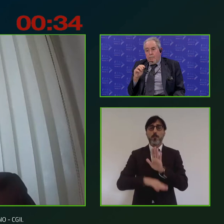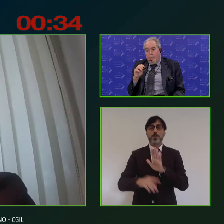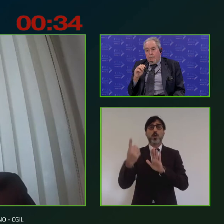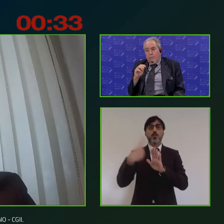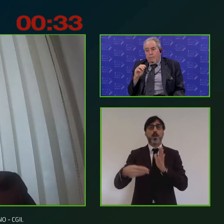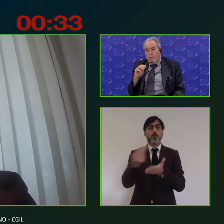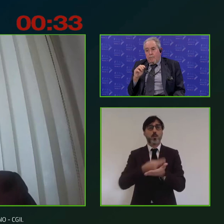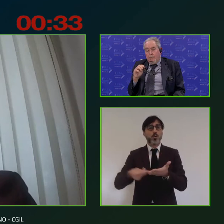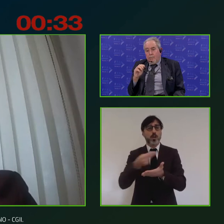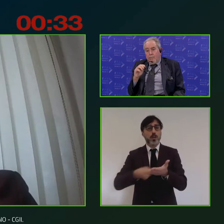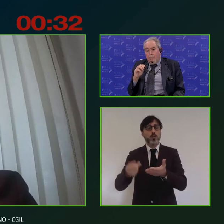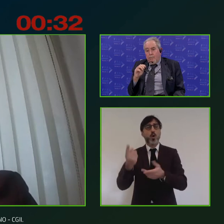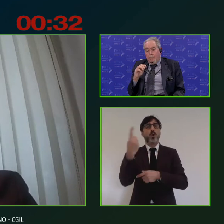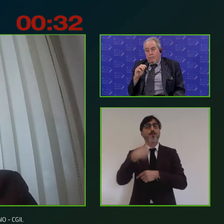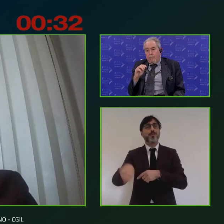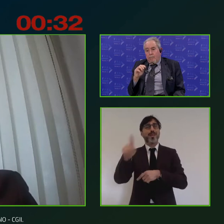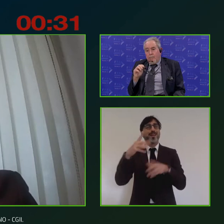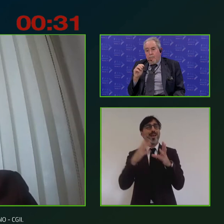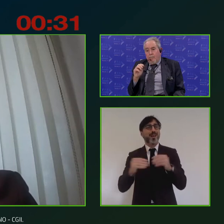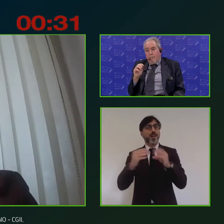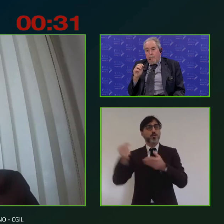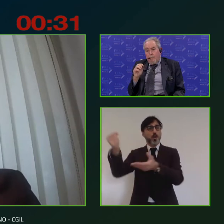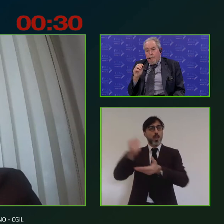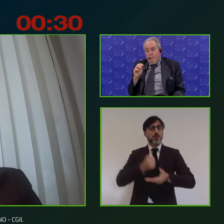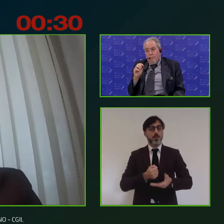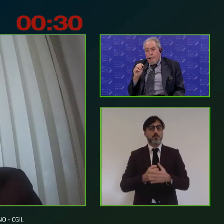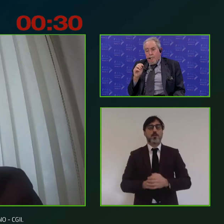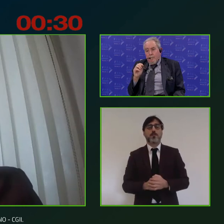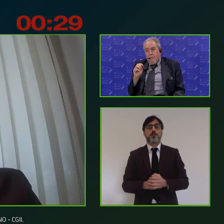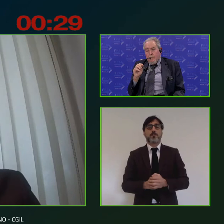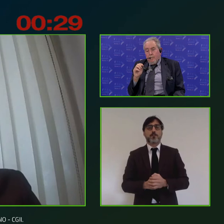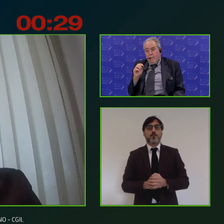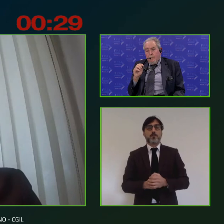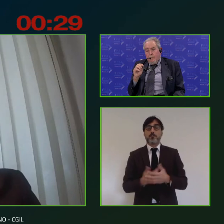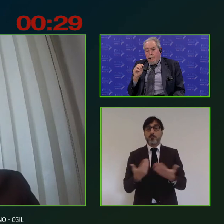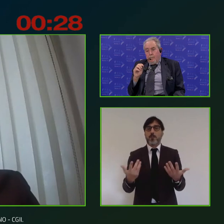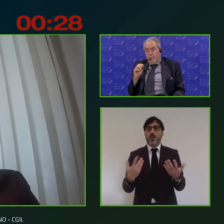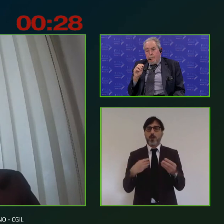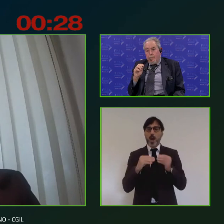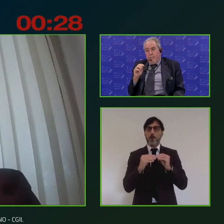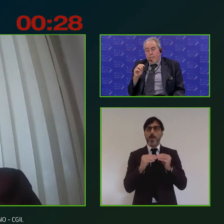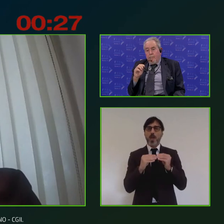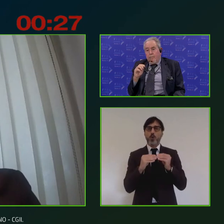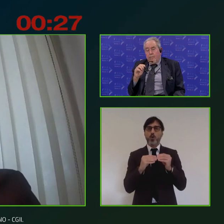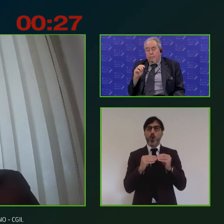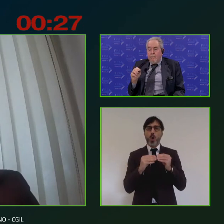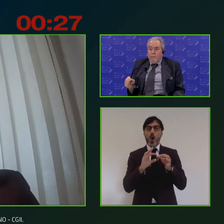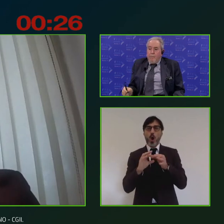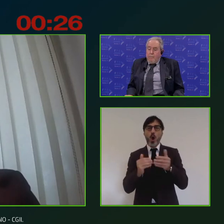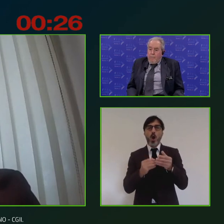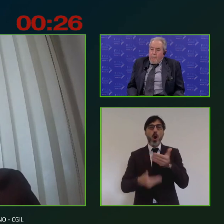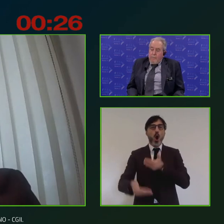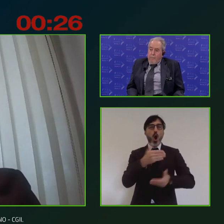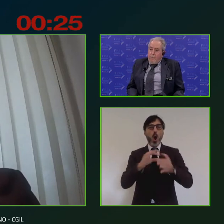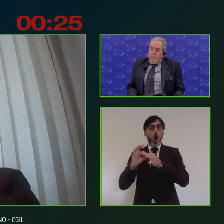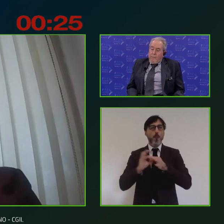progettazione della realizzazione degli investimenti e anche in questo caso il metodo cooperativo nuovo coinvolgimento